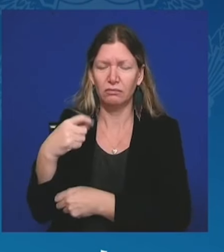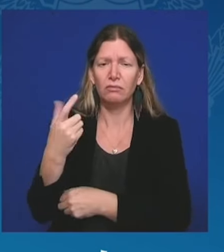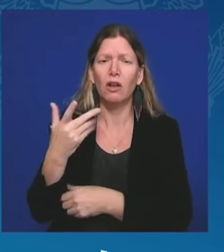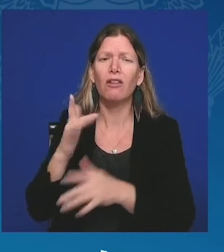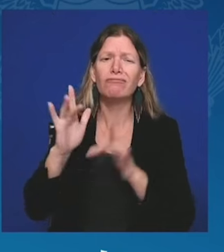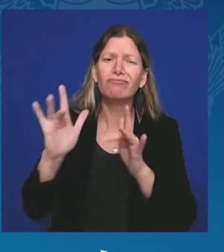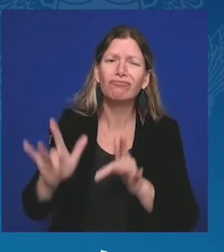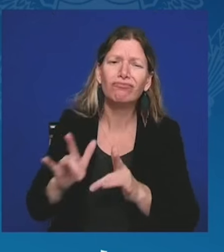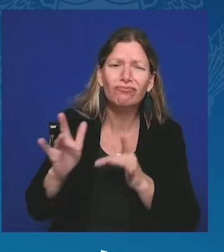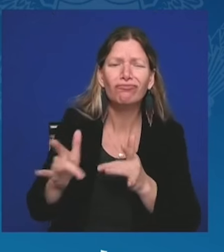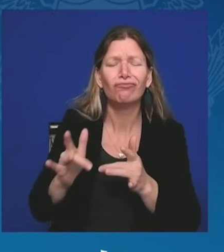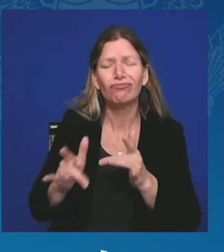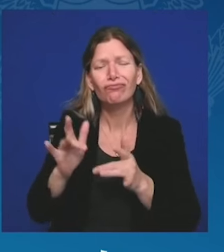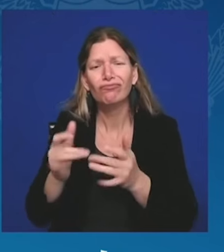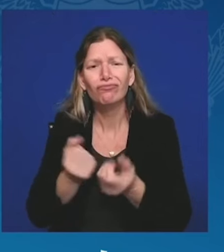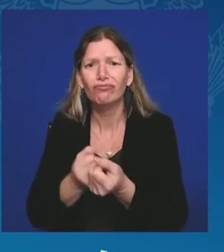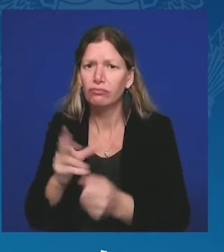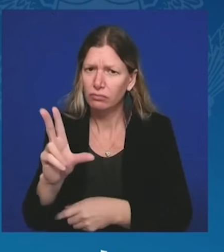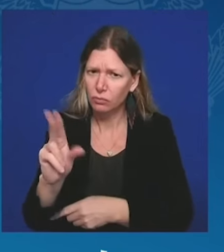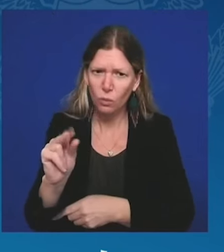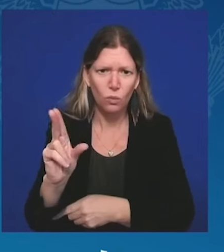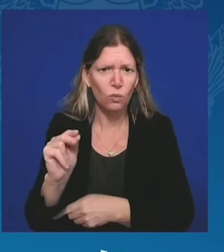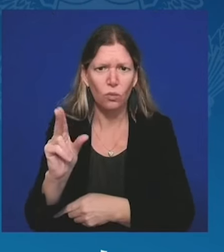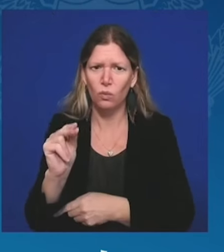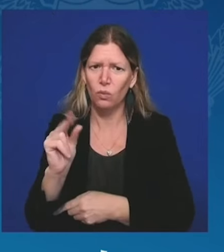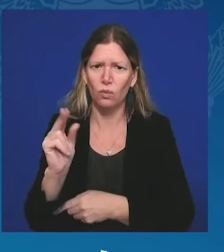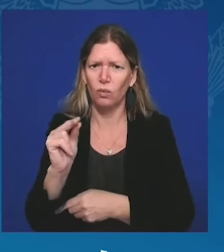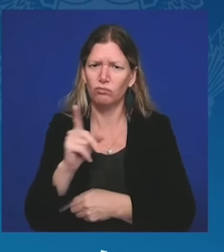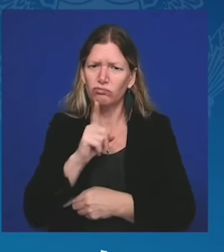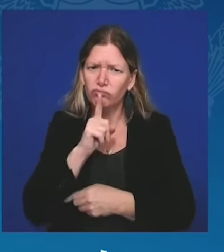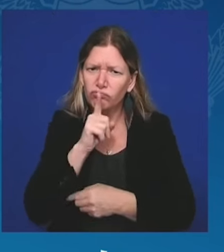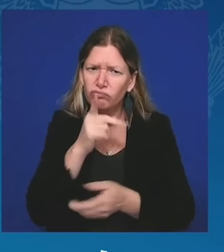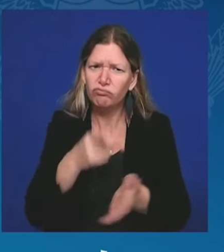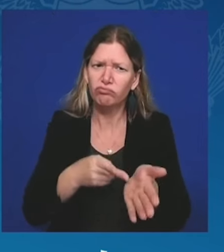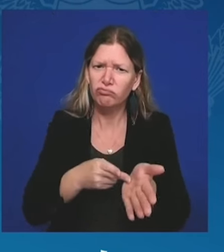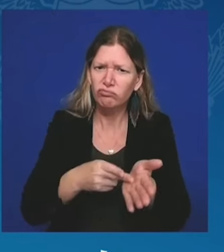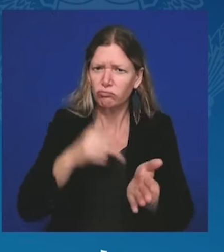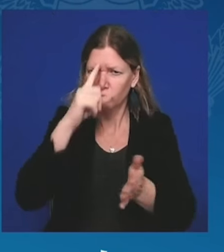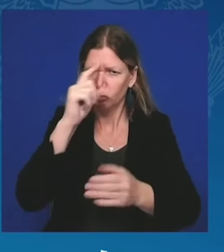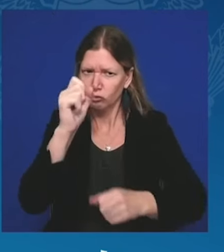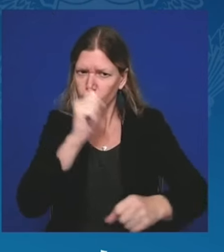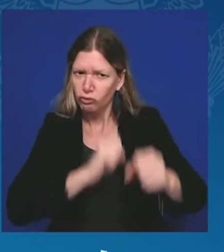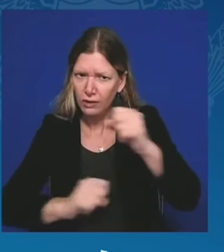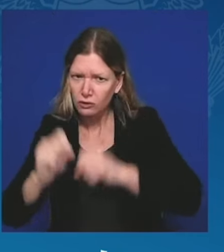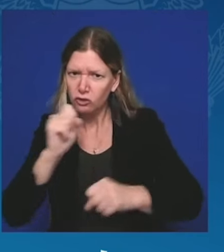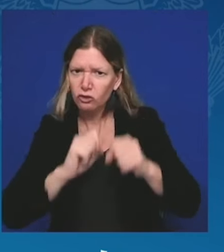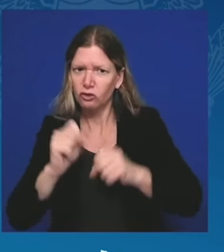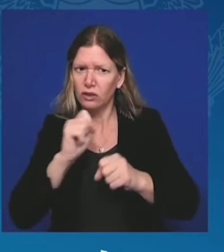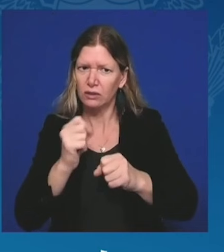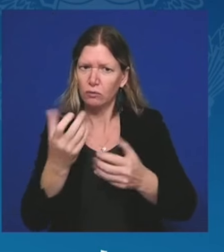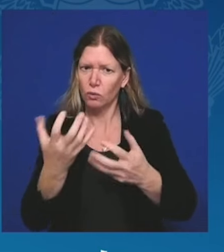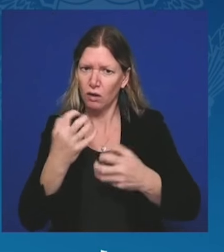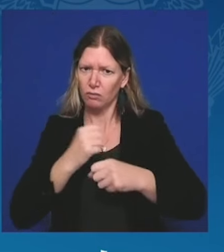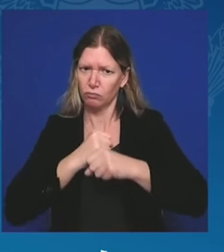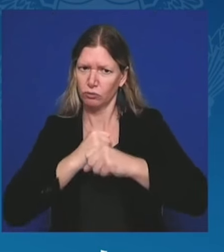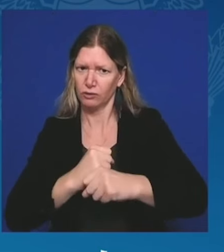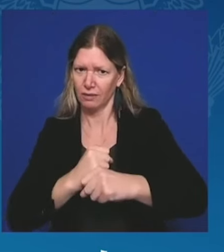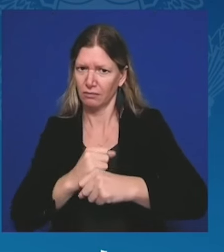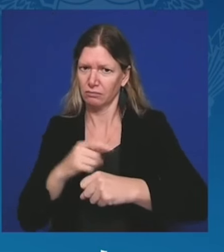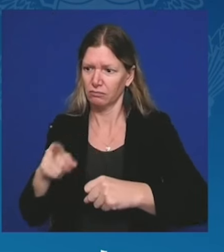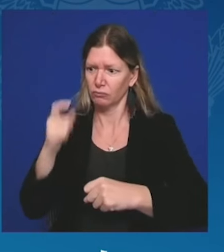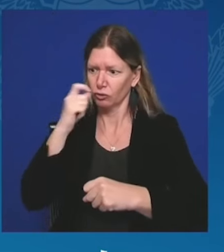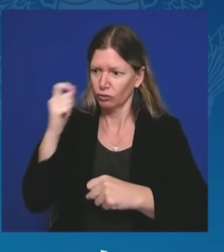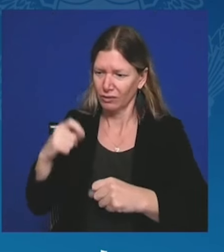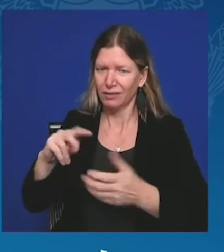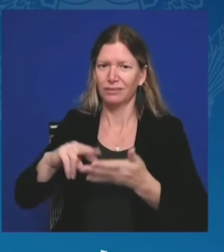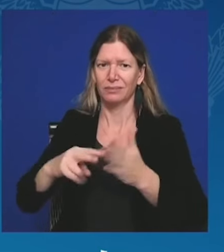interesie. Będziemy nadal zapewniać Ukrainie wsparcie w zakresie bezpieczeństwa, którego potrzebuje, aby odnieść